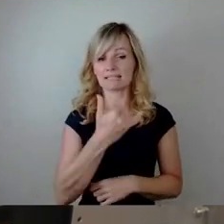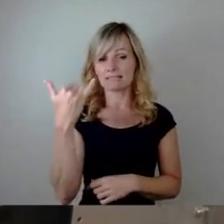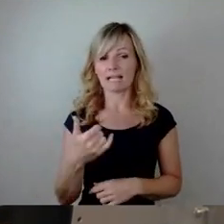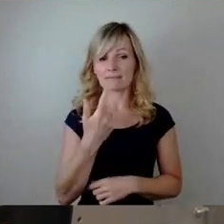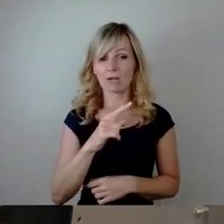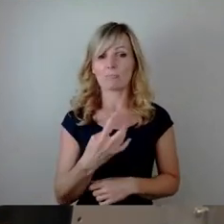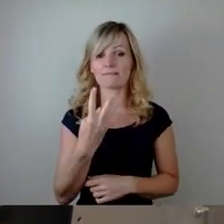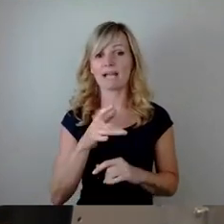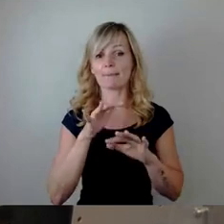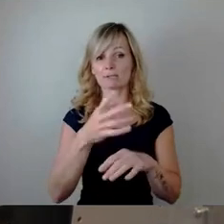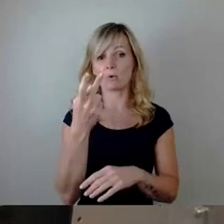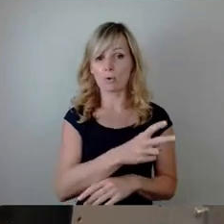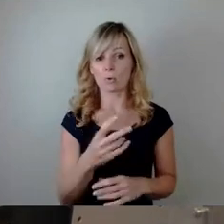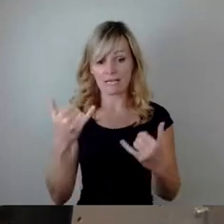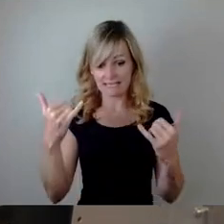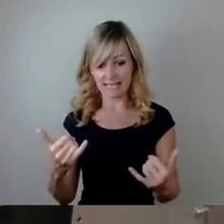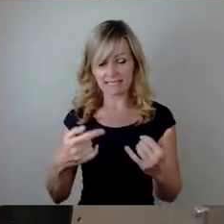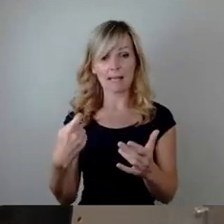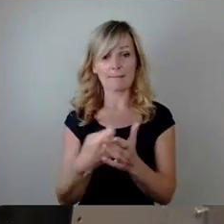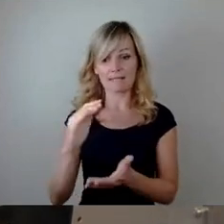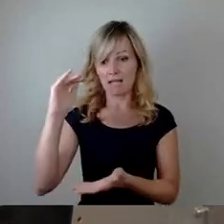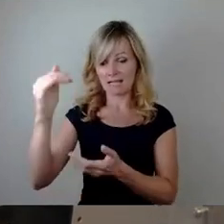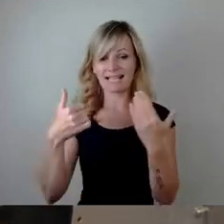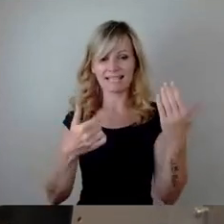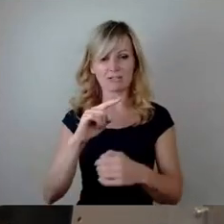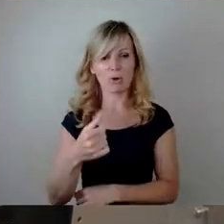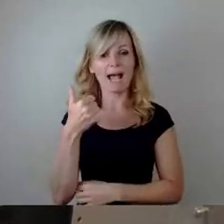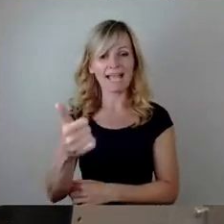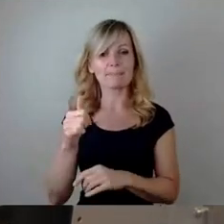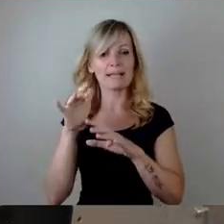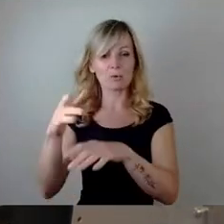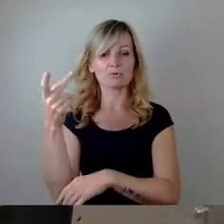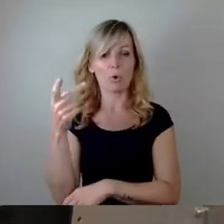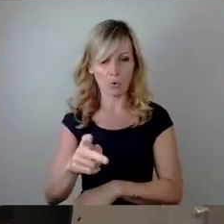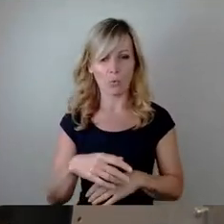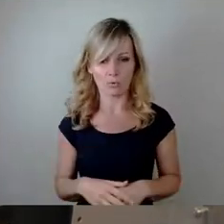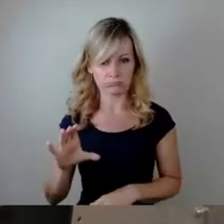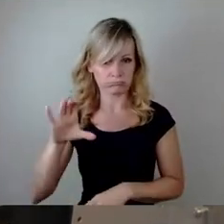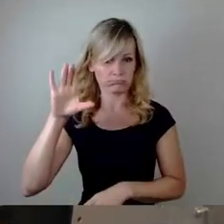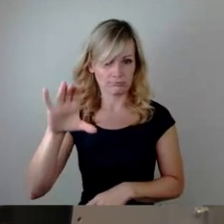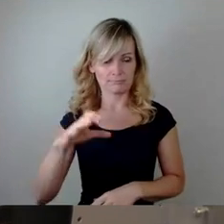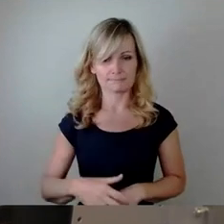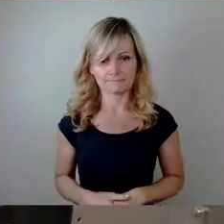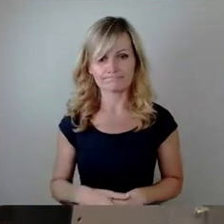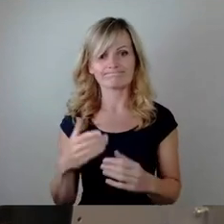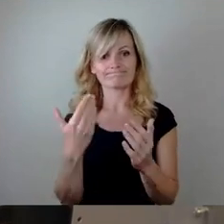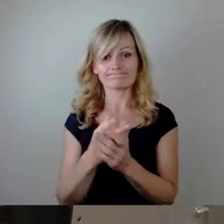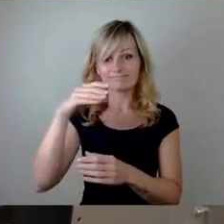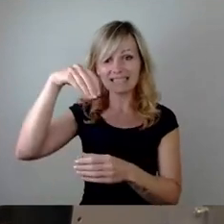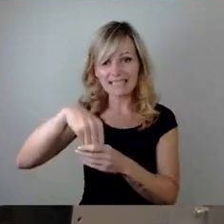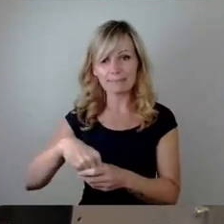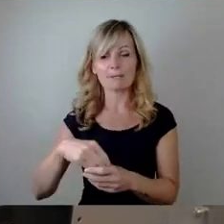Euro. Jetzt ist es ein Betrag von 6,1 Millionen Euro, der veranschlagt ist. Für das darin inkludierte